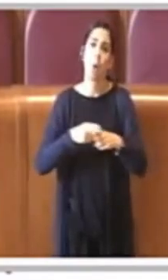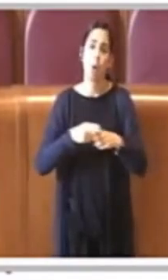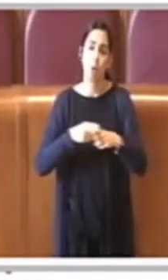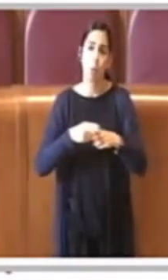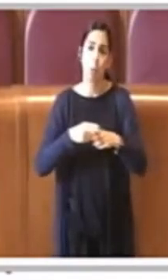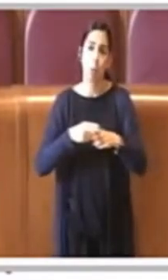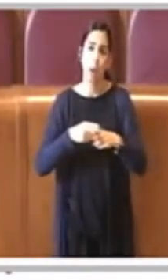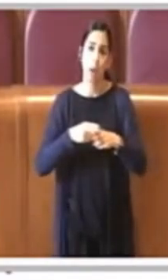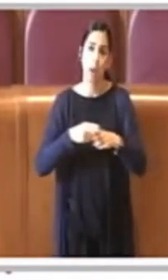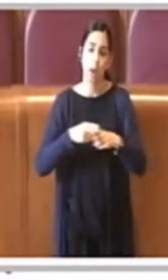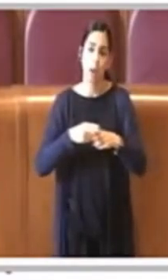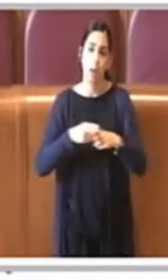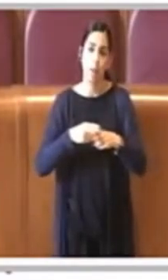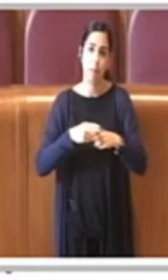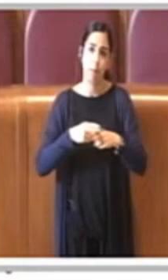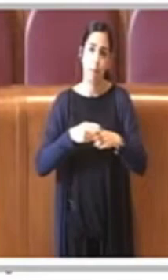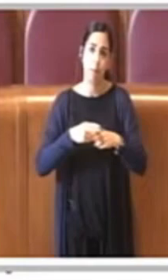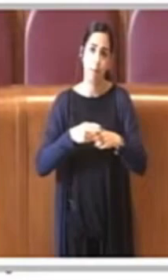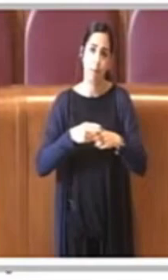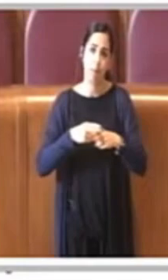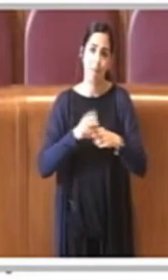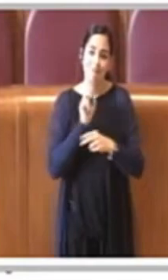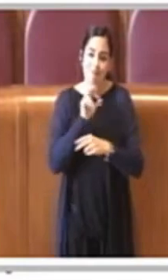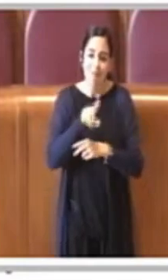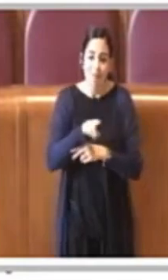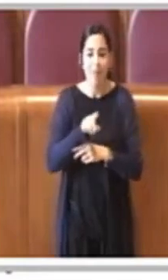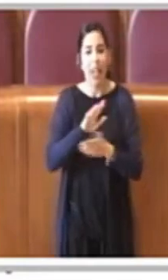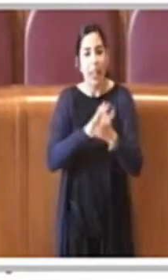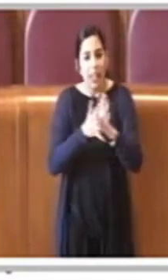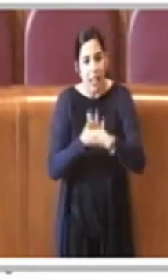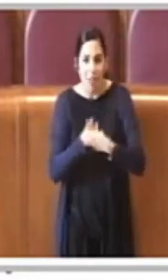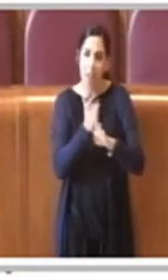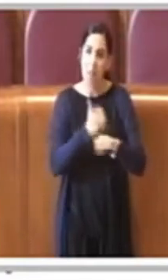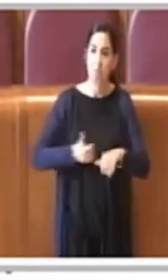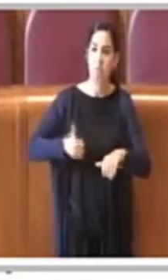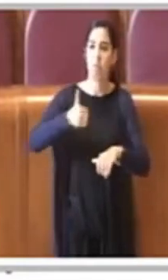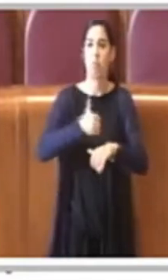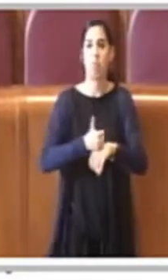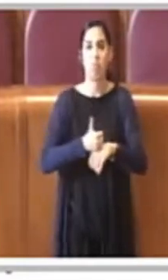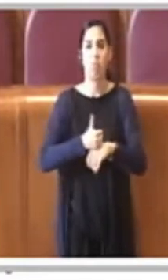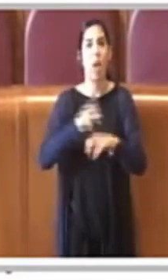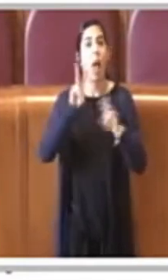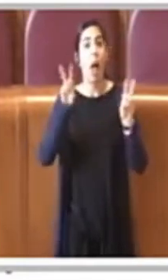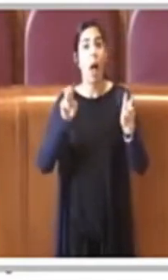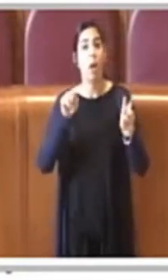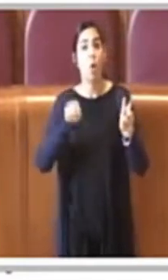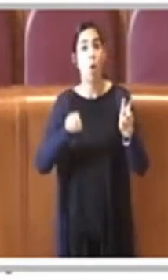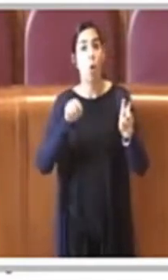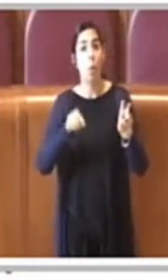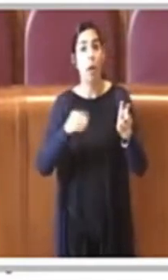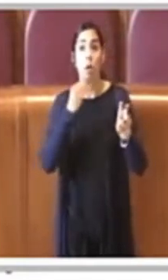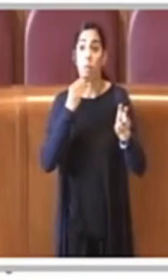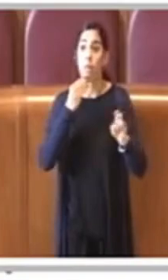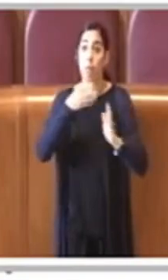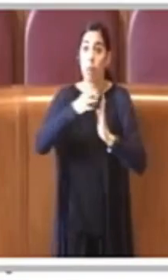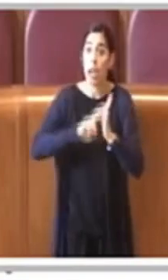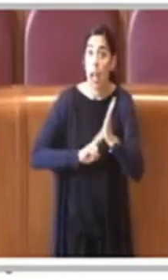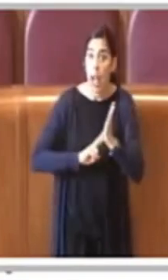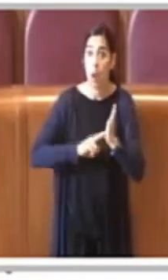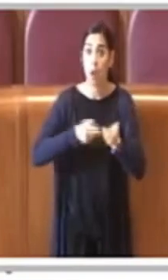essere un po' il capofila del tema della food policy